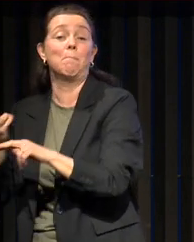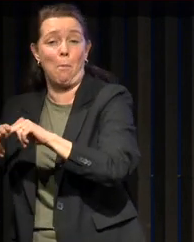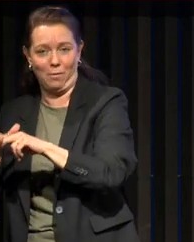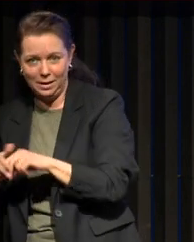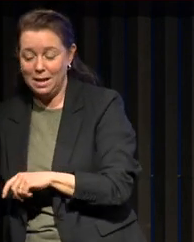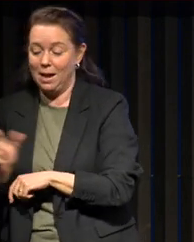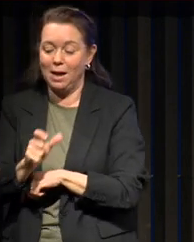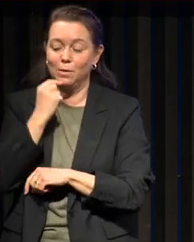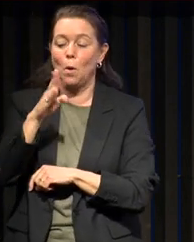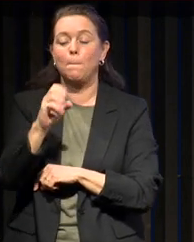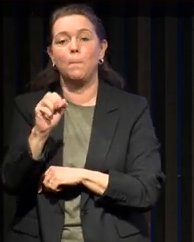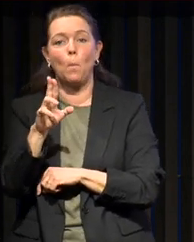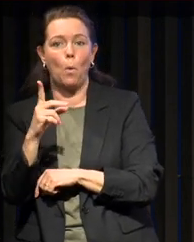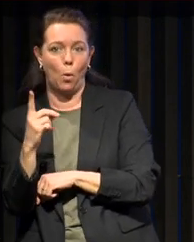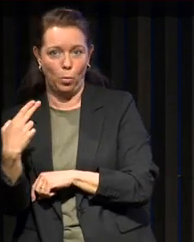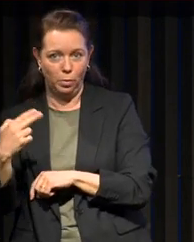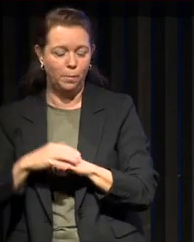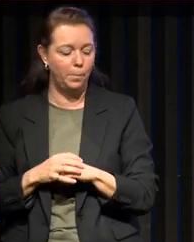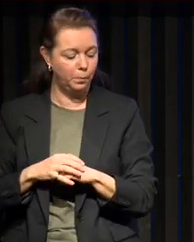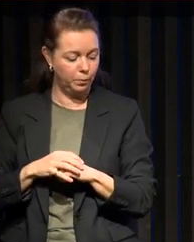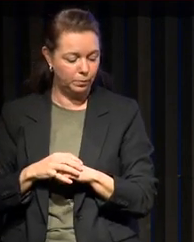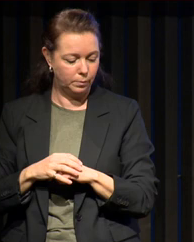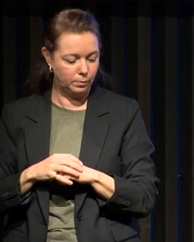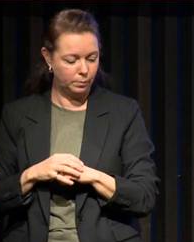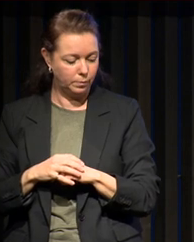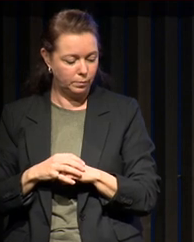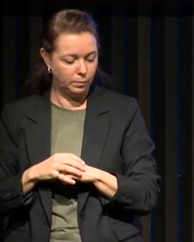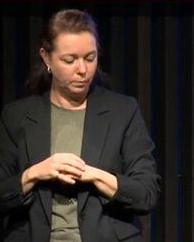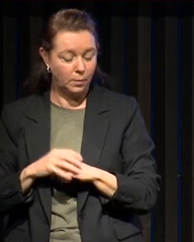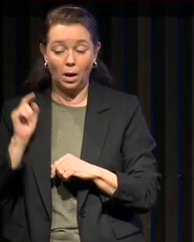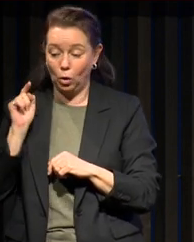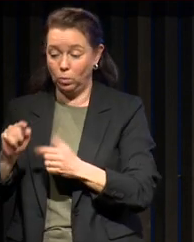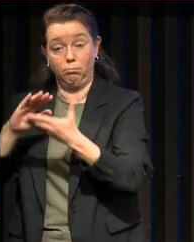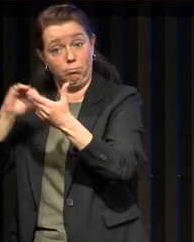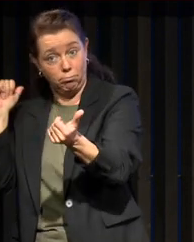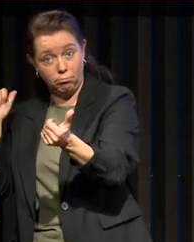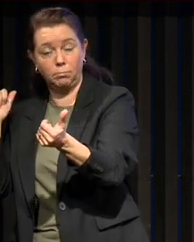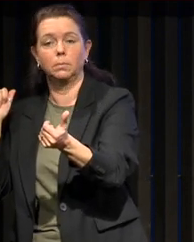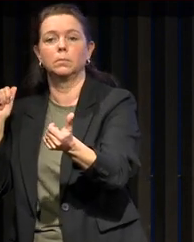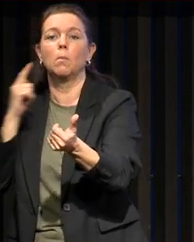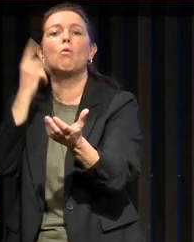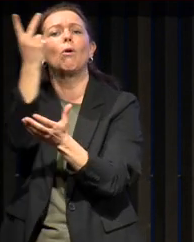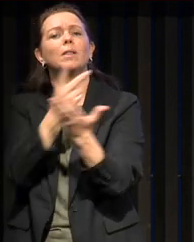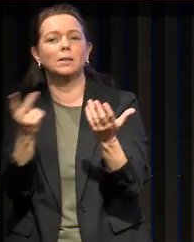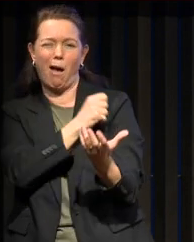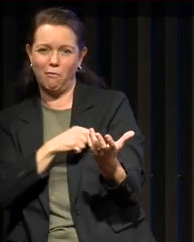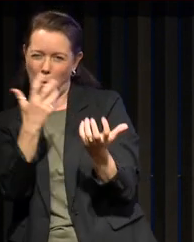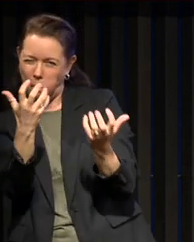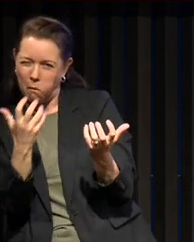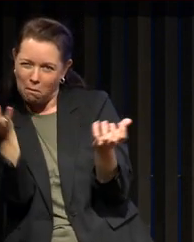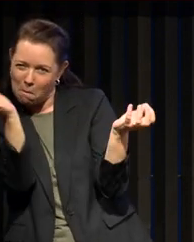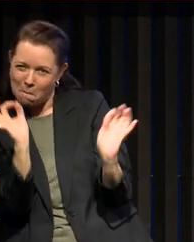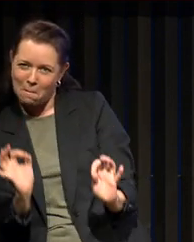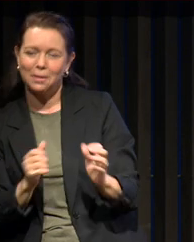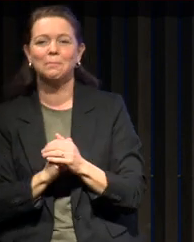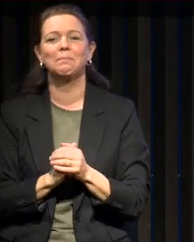qui a pris la suite de l'illustration. Et il s'appelait Fizz